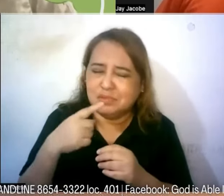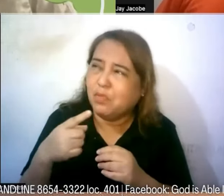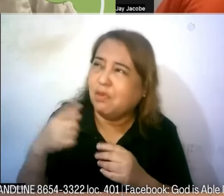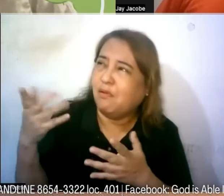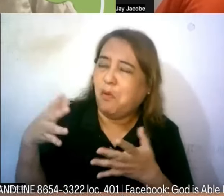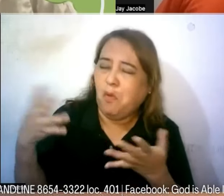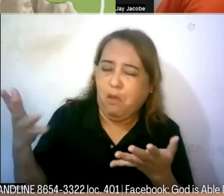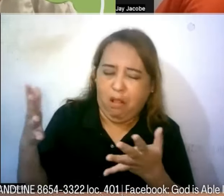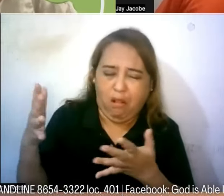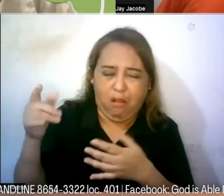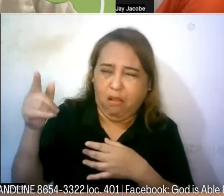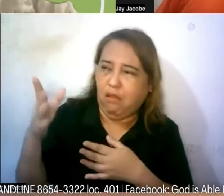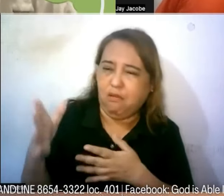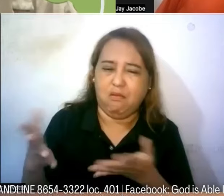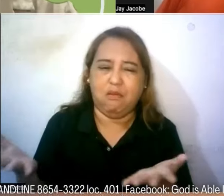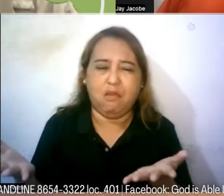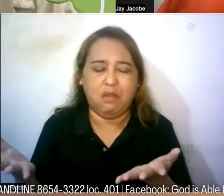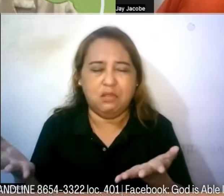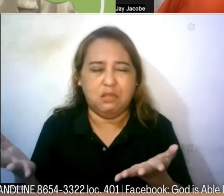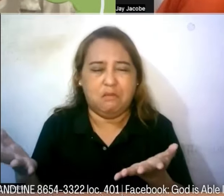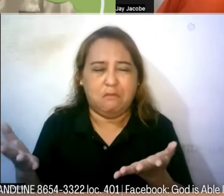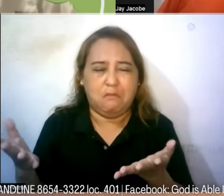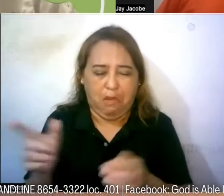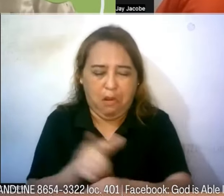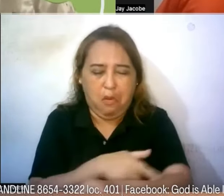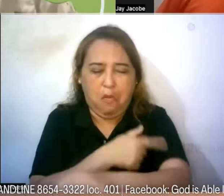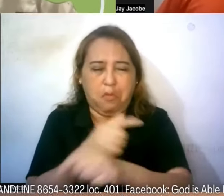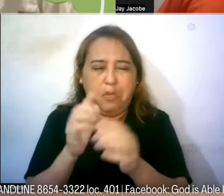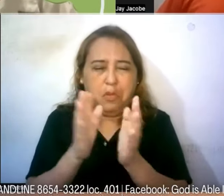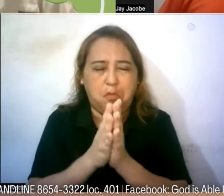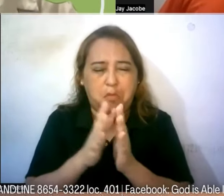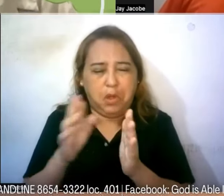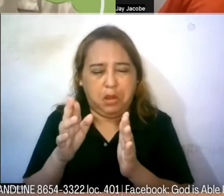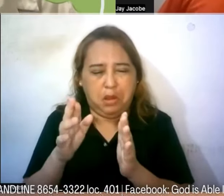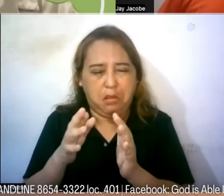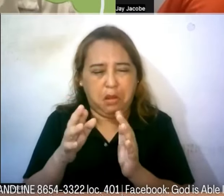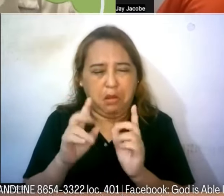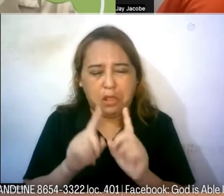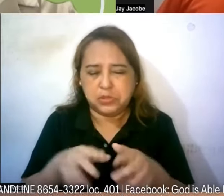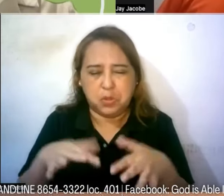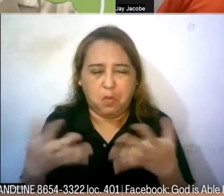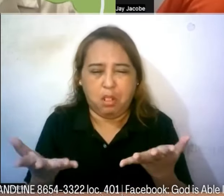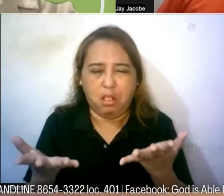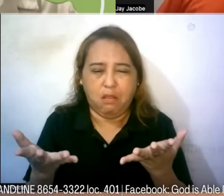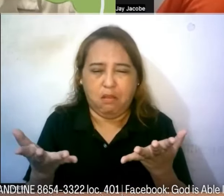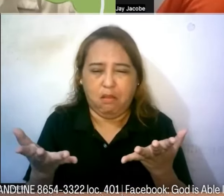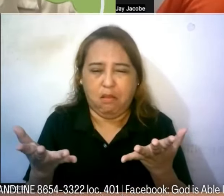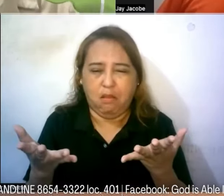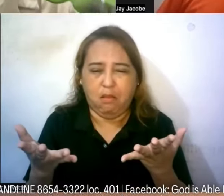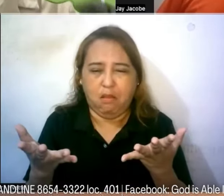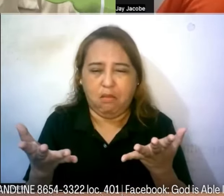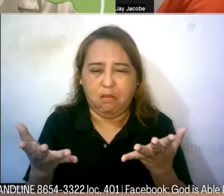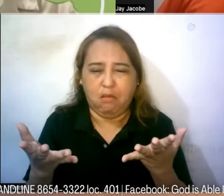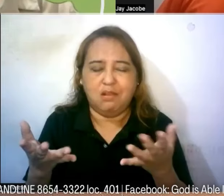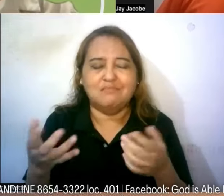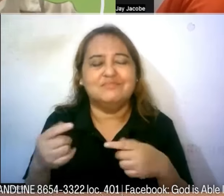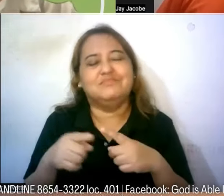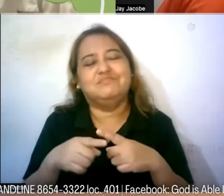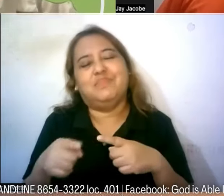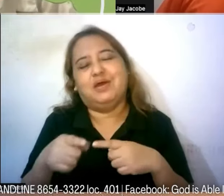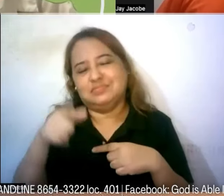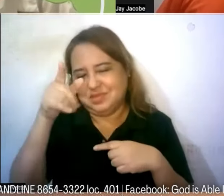mag-antay minsan sasagot sa prayer pero pinapatunay ng kwento ni Pastor Jay na may Diyos may ginagawa ang Diyos at